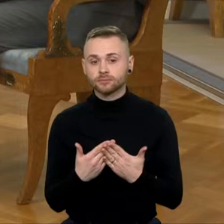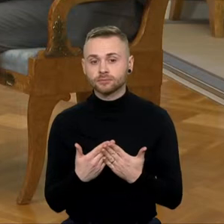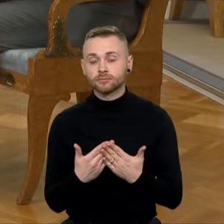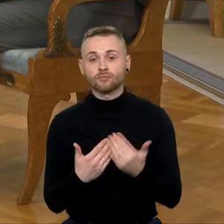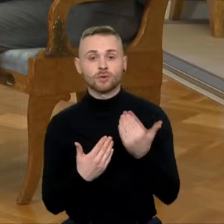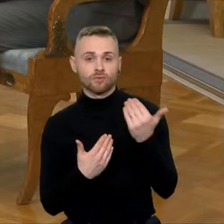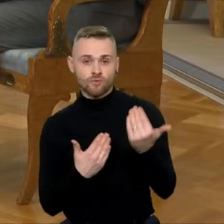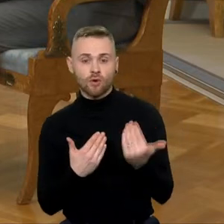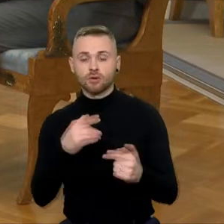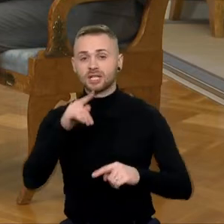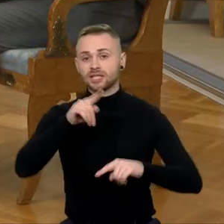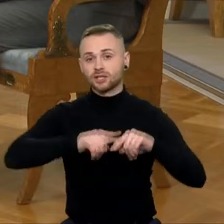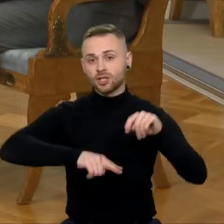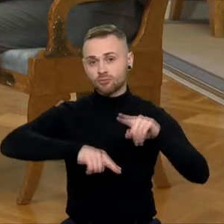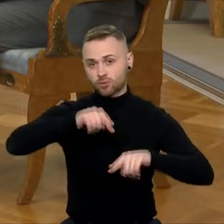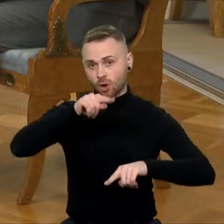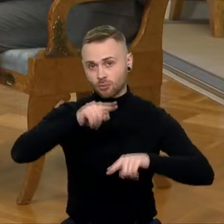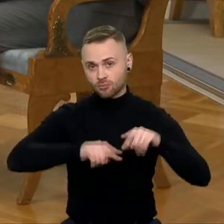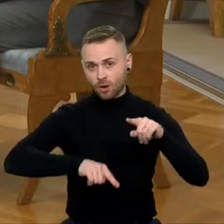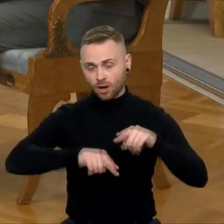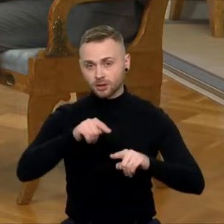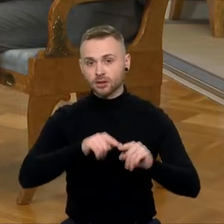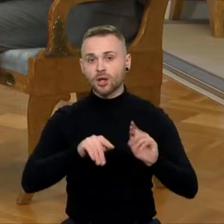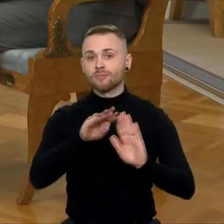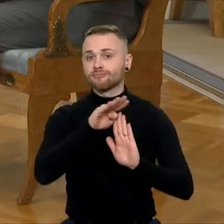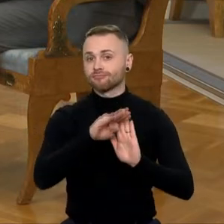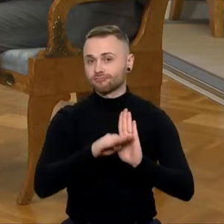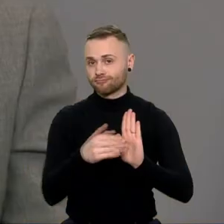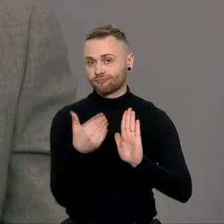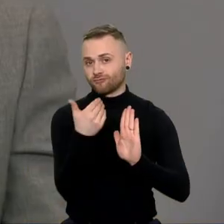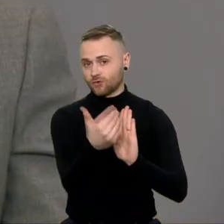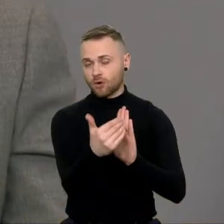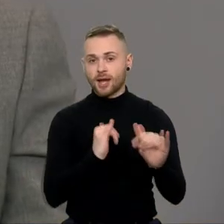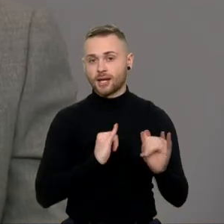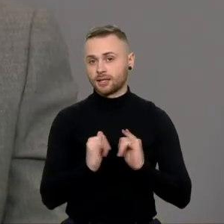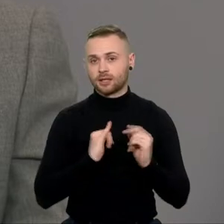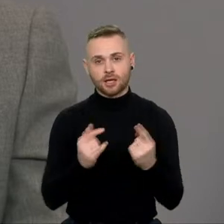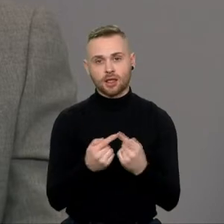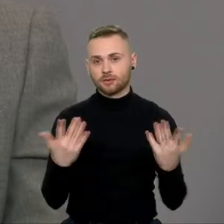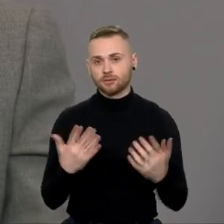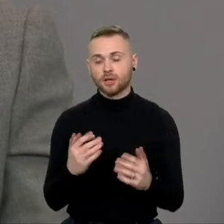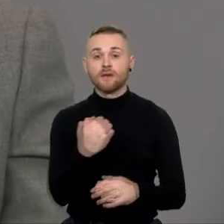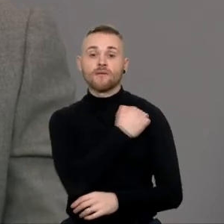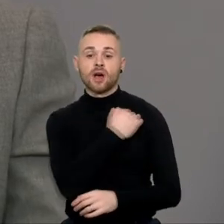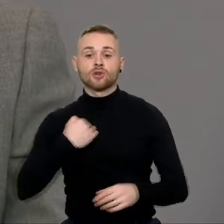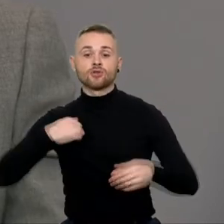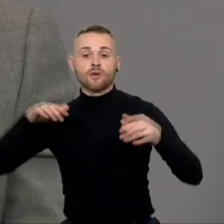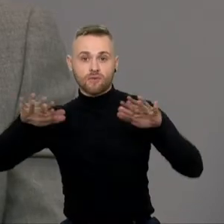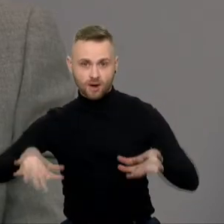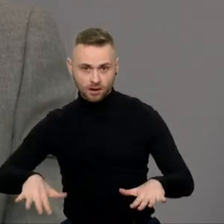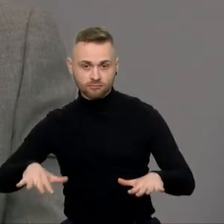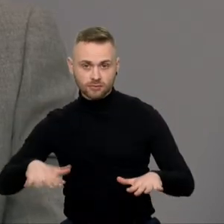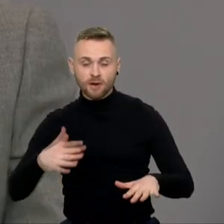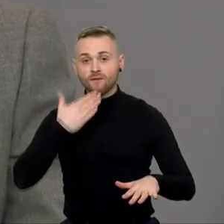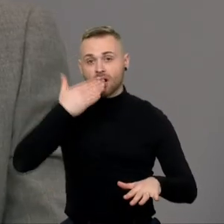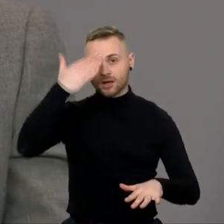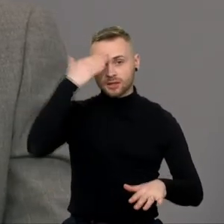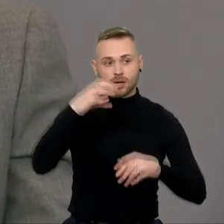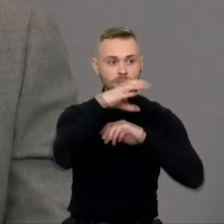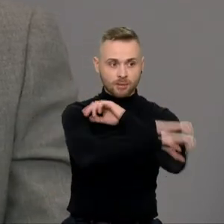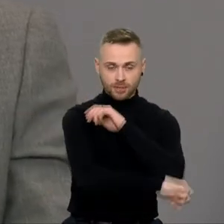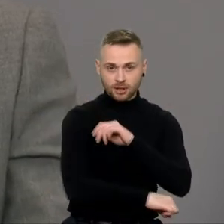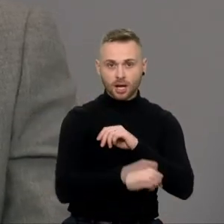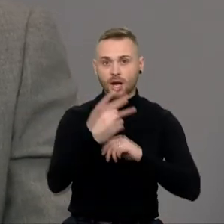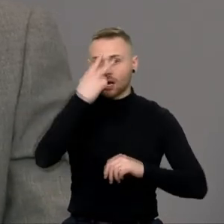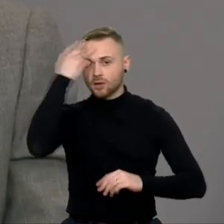diplomatinės procedūros vykdymo atikai. Varšuvoje ambasadoriaus nėra nuo vasaros pabaigos ir visas